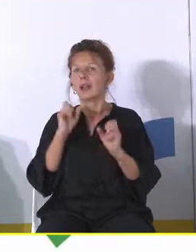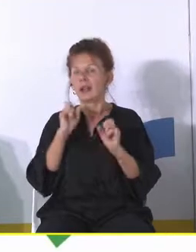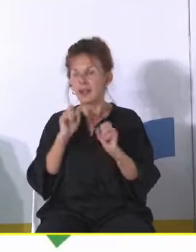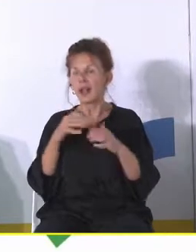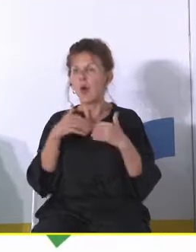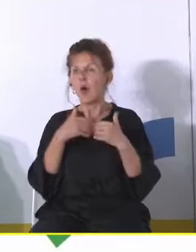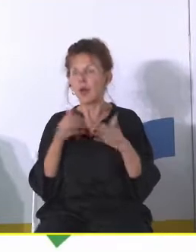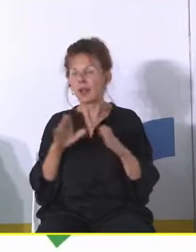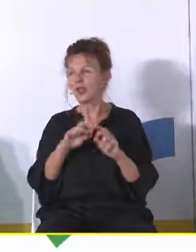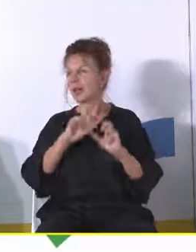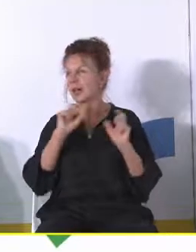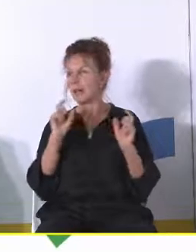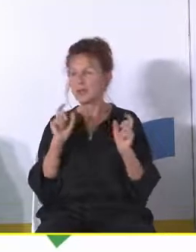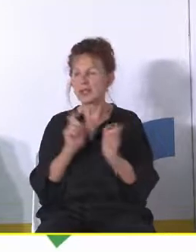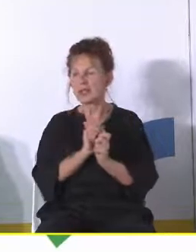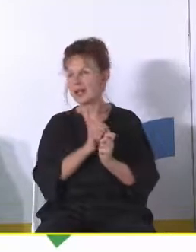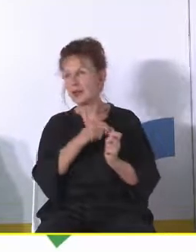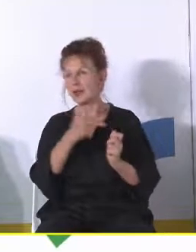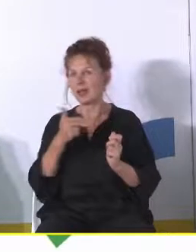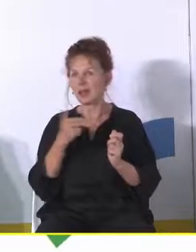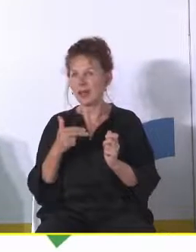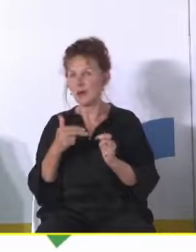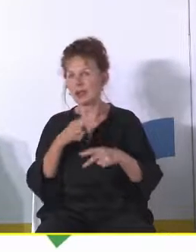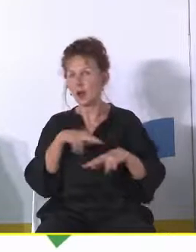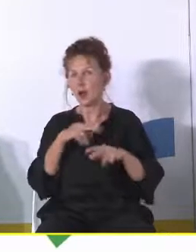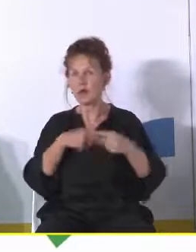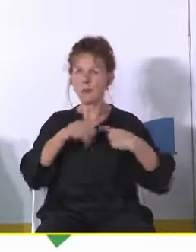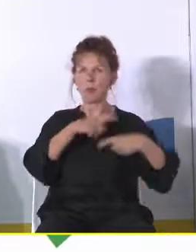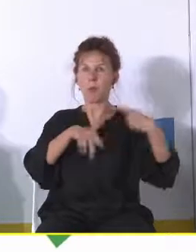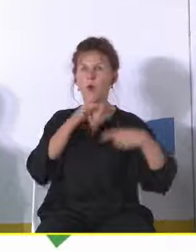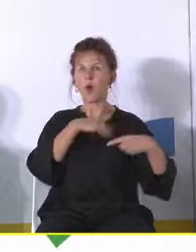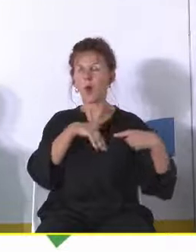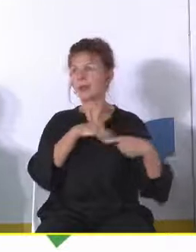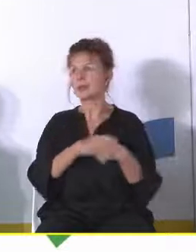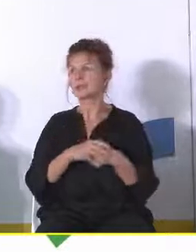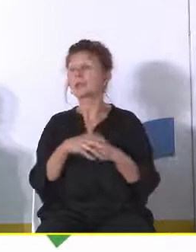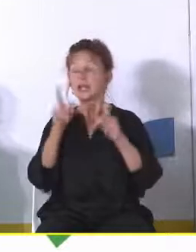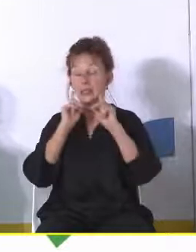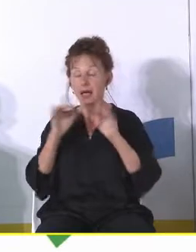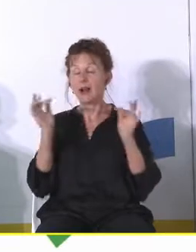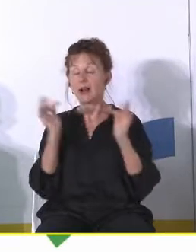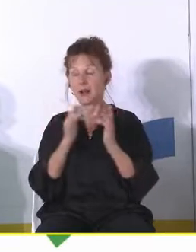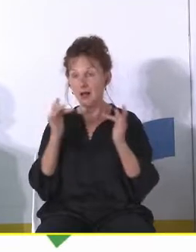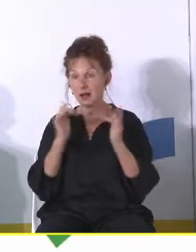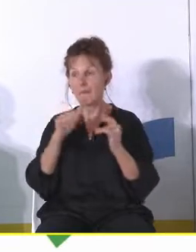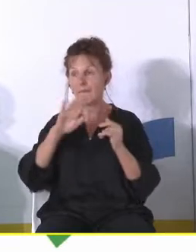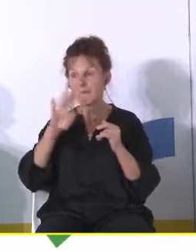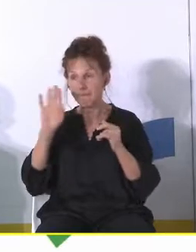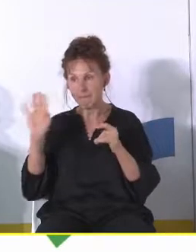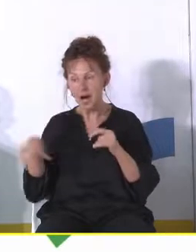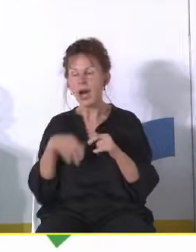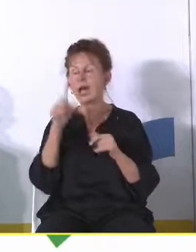związaną z rodzinami wielopokoleniowymi dokładnie dokładnie tak proszę tylko dodam rzeczywiście ma pan całkowitą rację z tymi